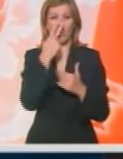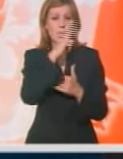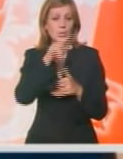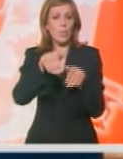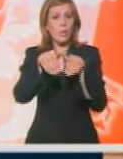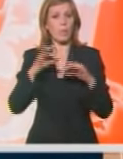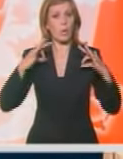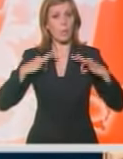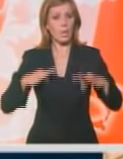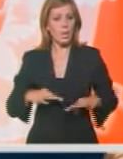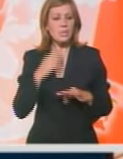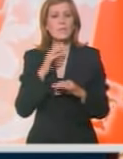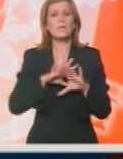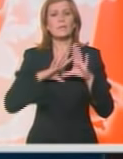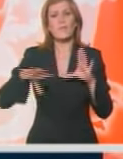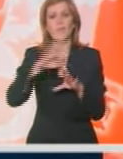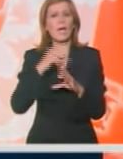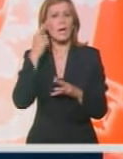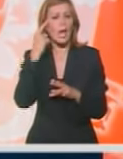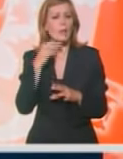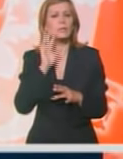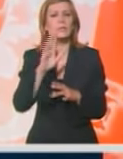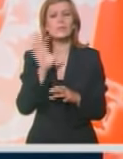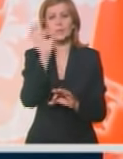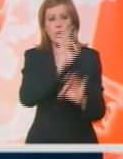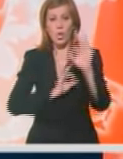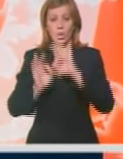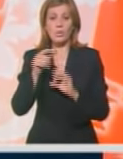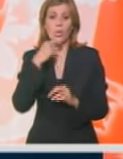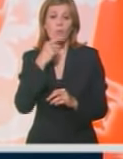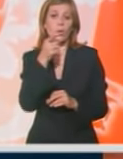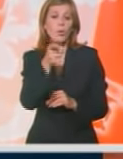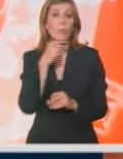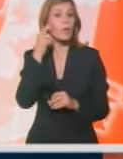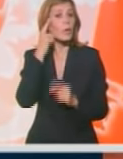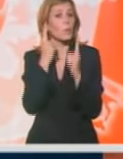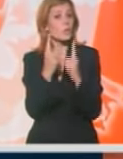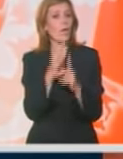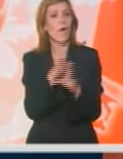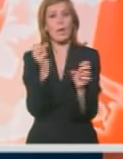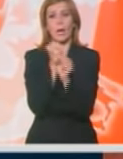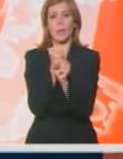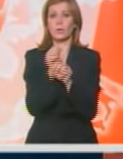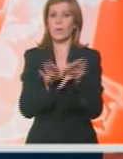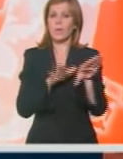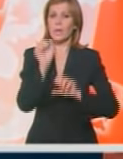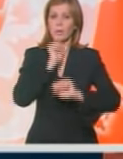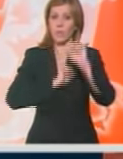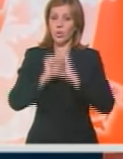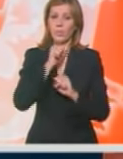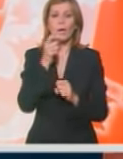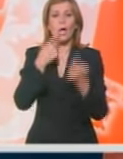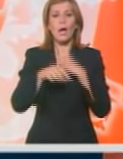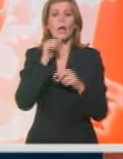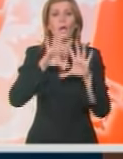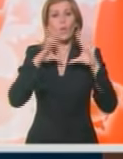primio predsednik Svekineskog kongresa dovoljno govori o tome da u Kini postoji velika podrška Ministarstvu odbrane, ali